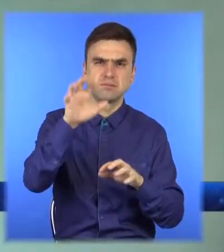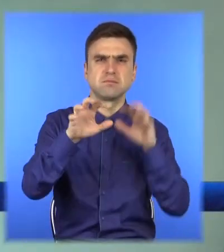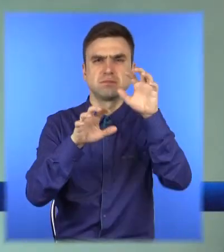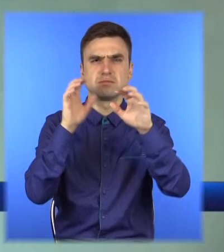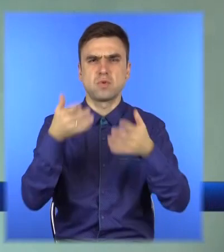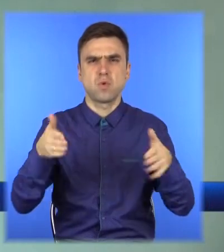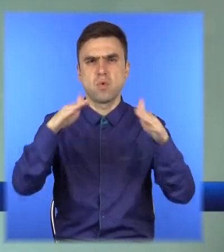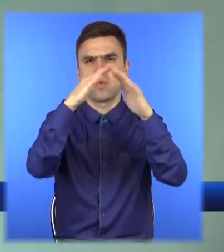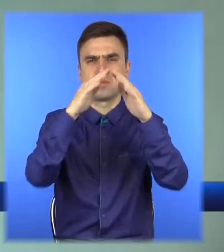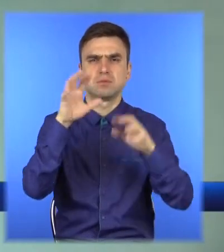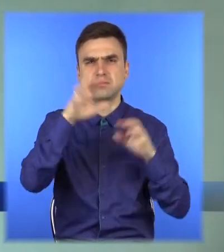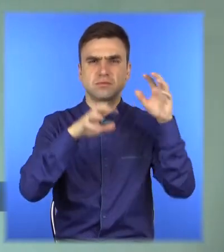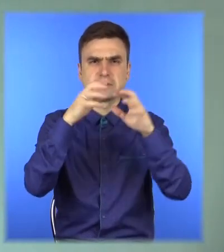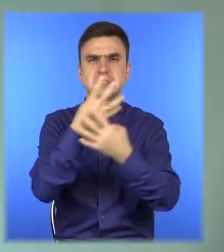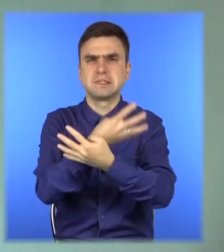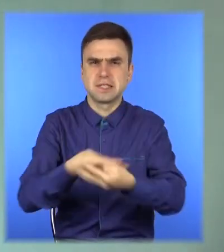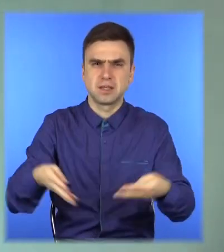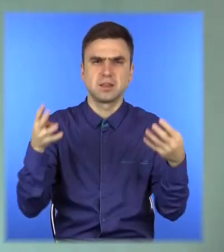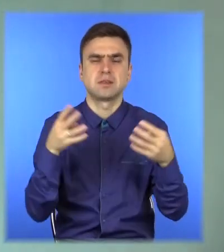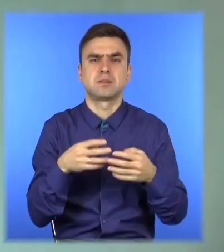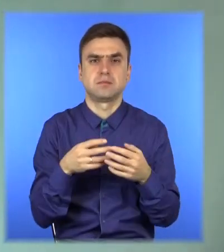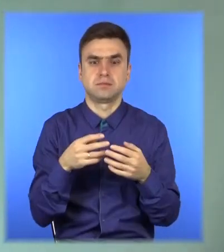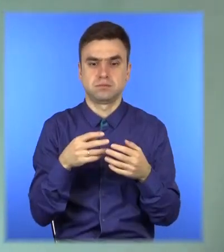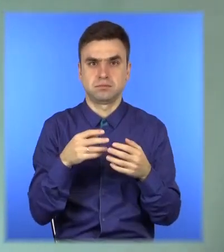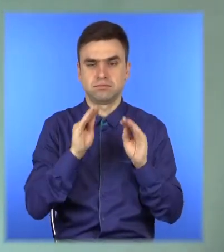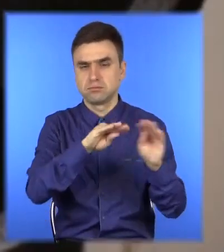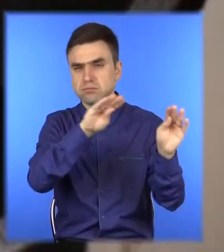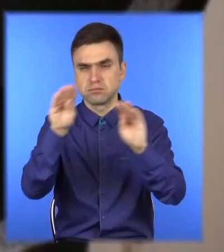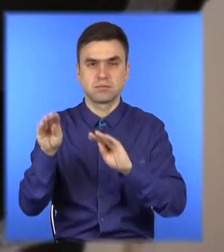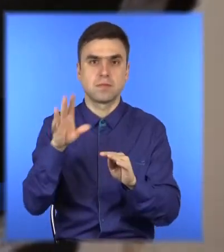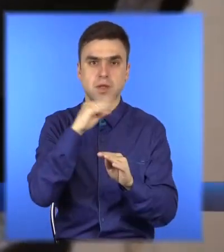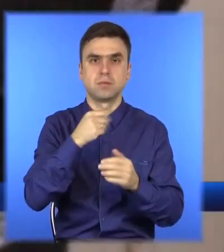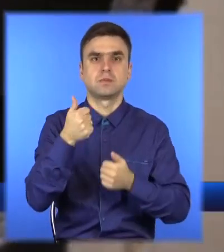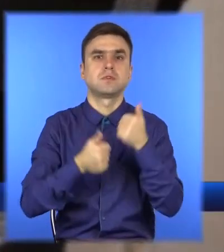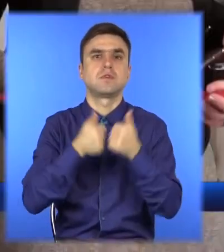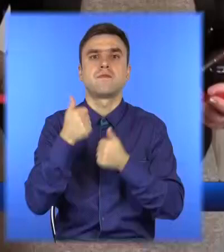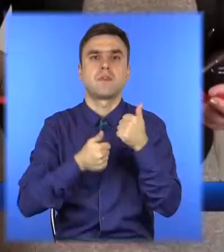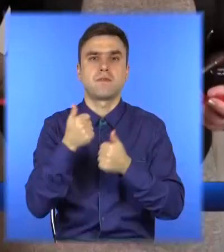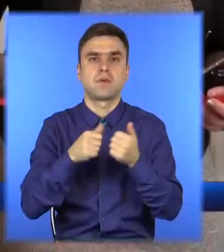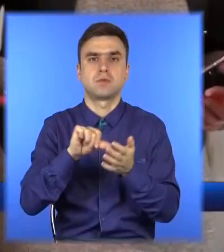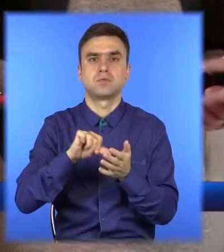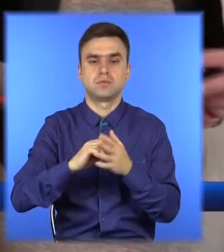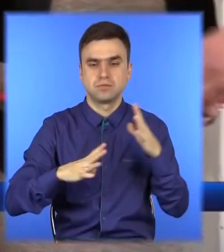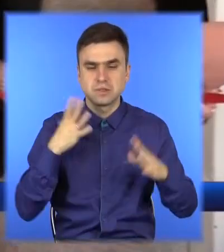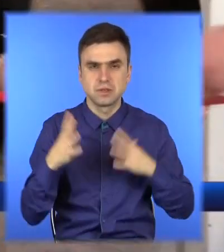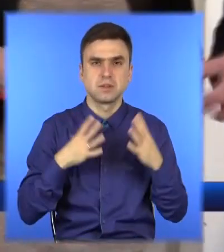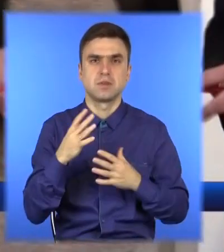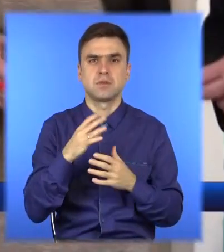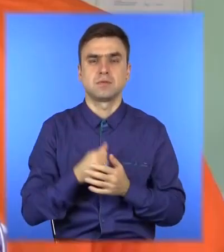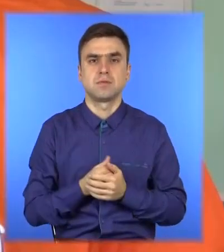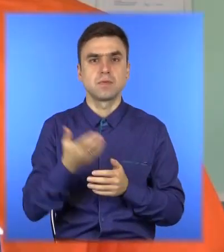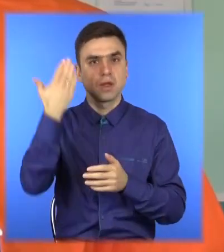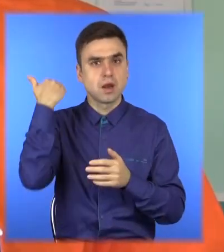міських професійних змагань та підкорення гірських схилів міста. Раніше такої можливості у стінах Центру не було.